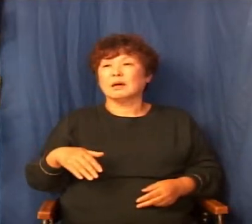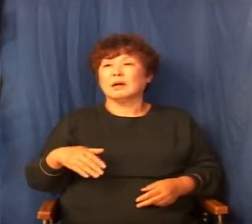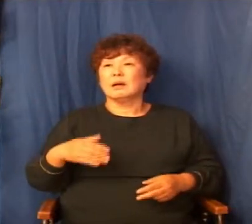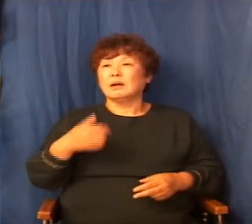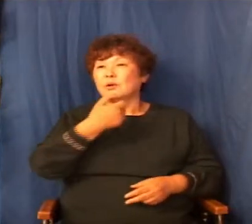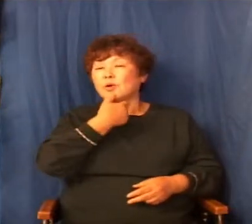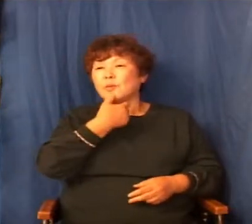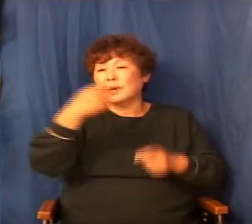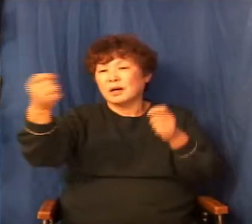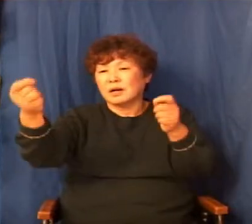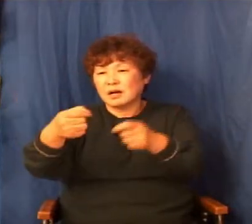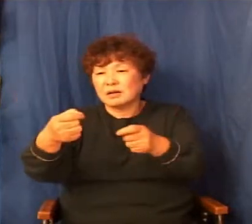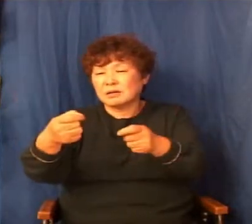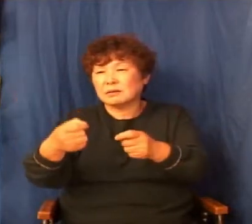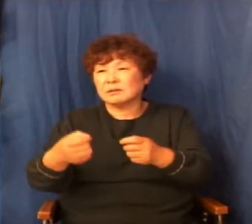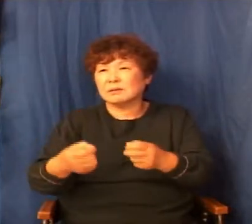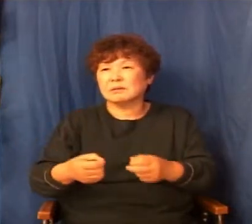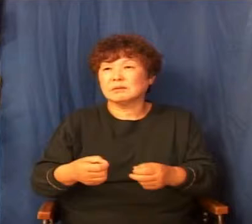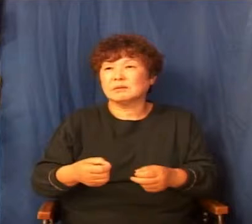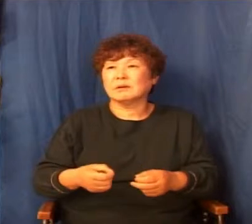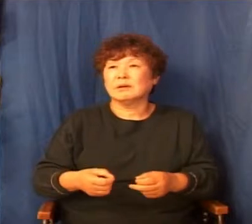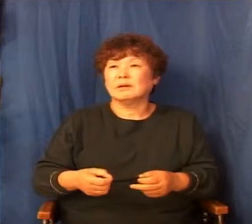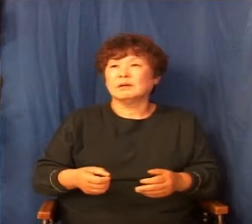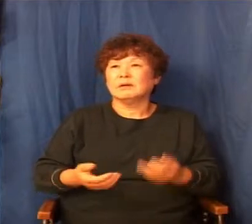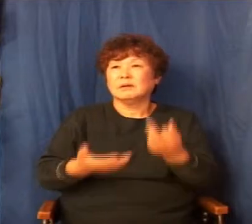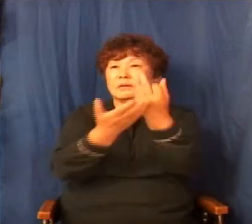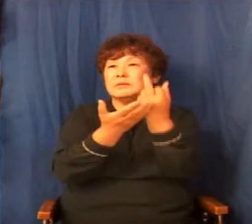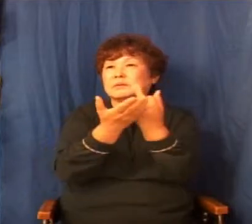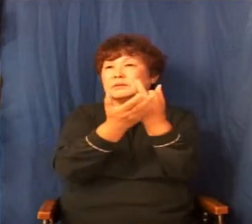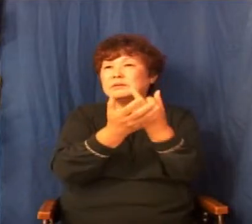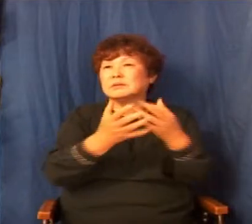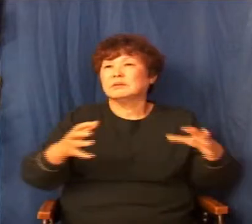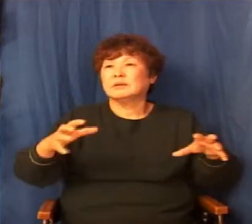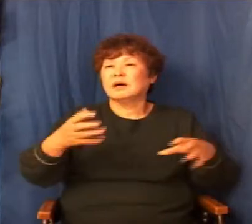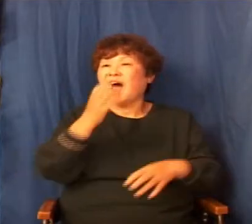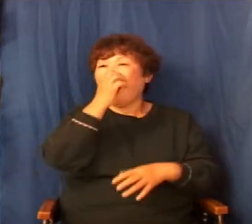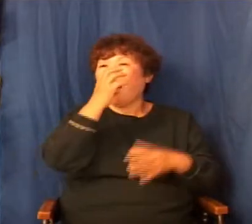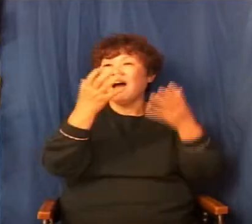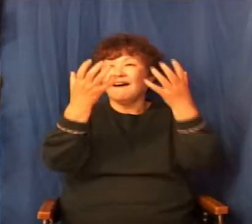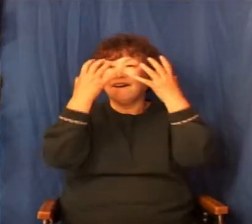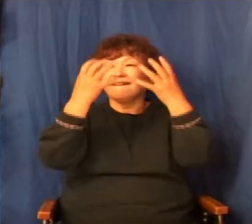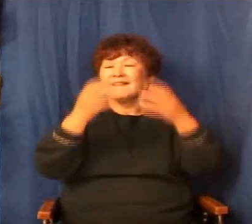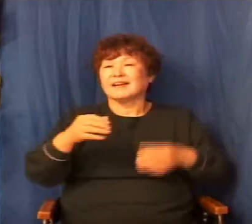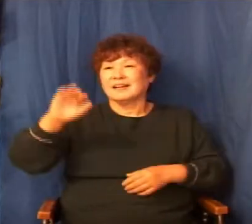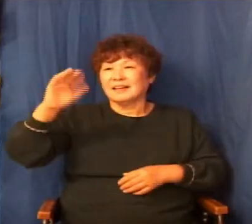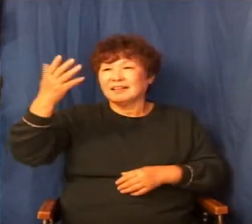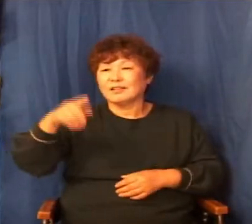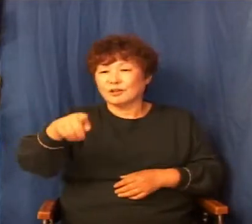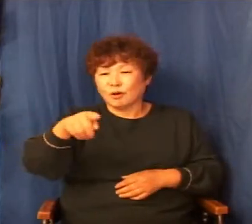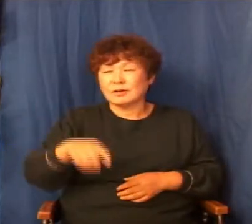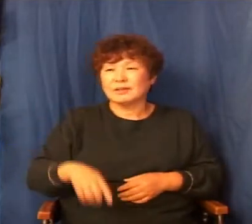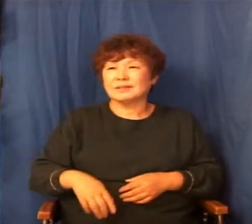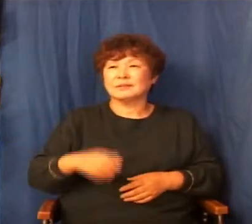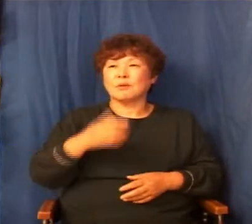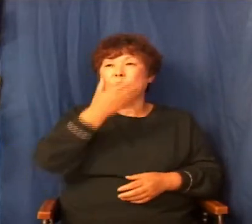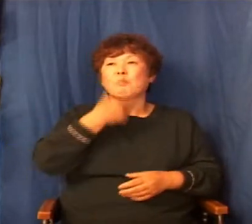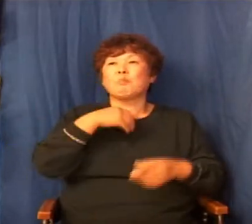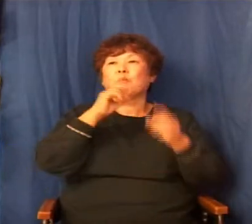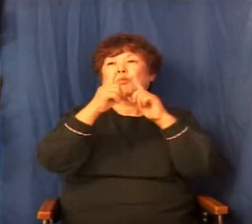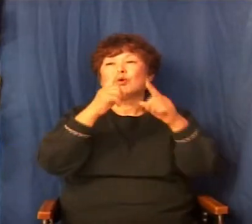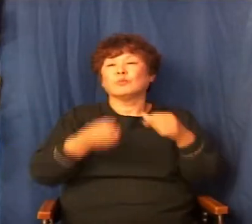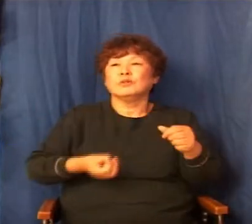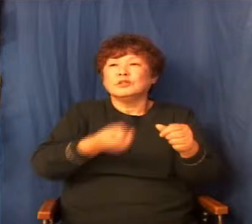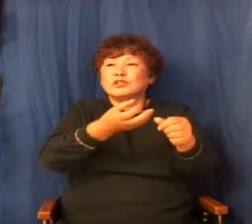다음에 거기서 푹푹 익히는 거예요 그러면 여러분 생각을 해보십시오 이 사람들이 바울에